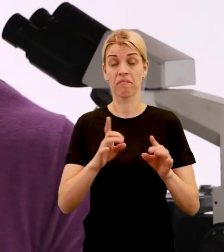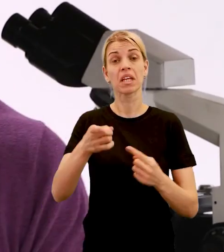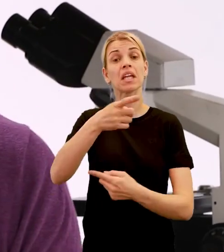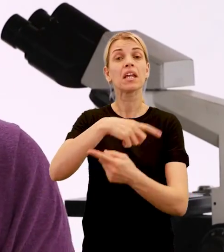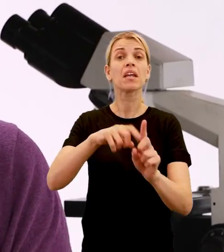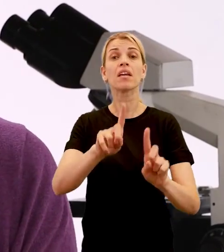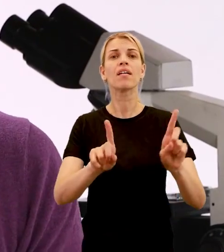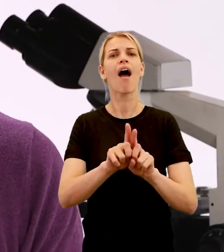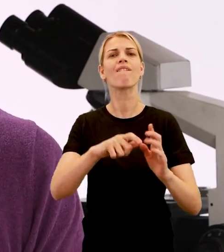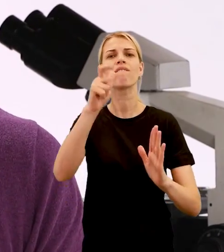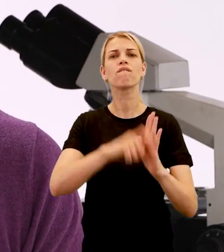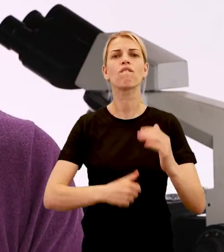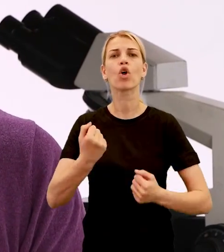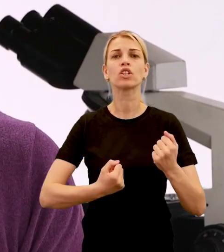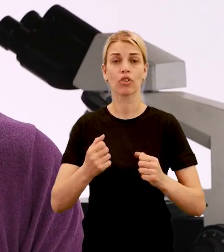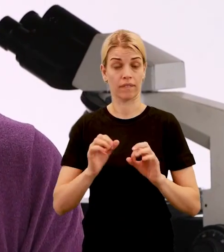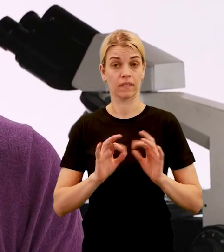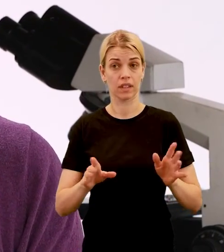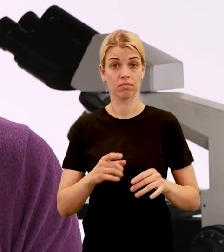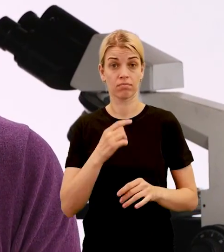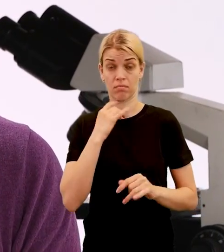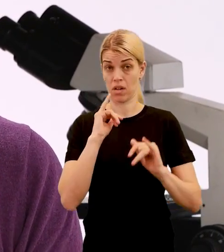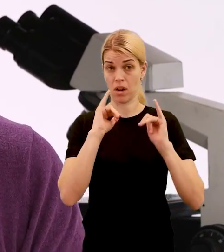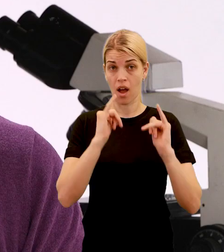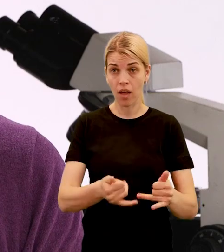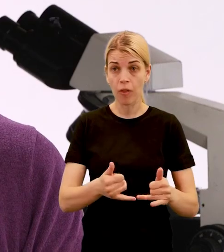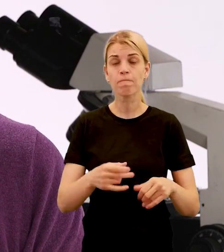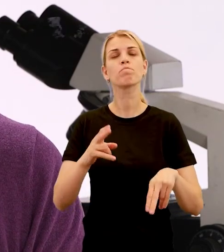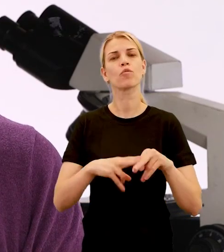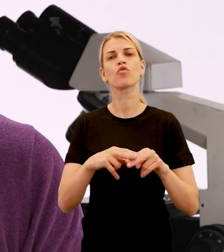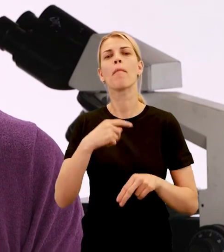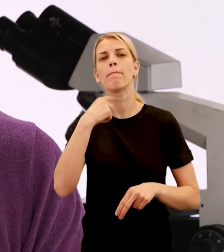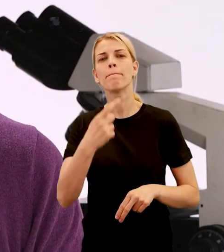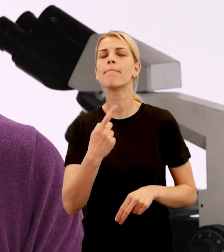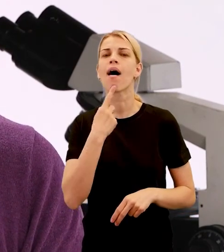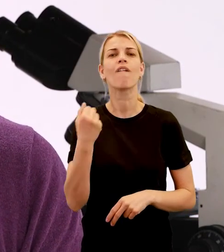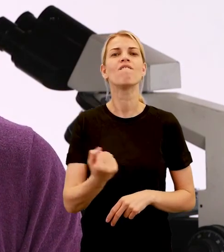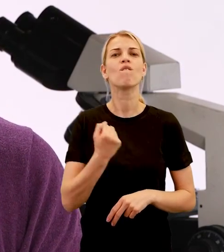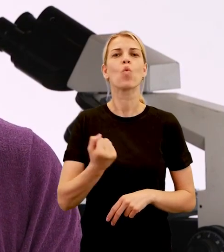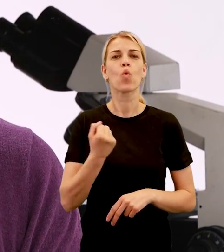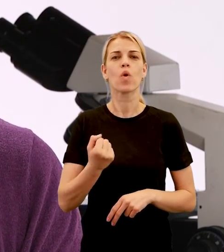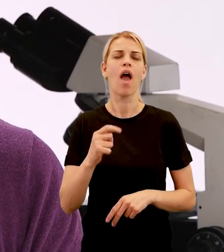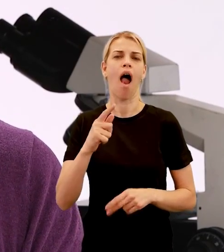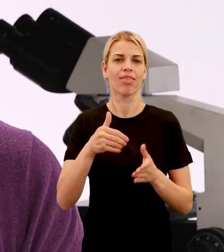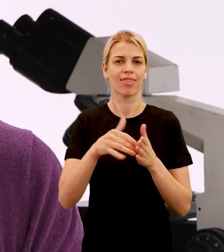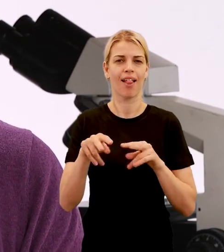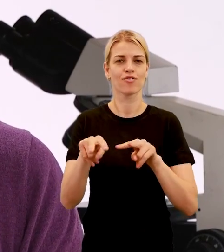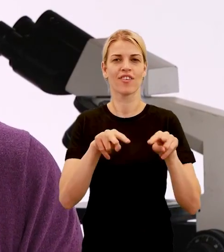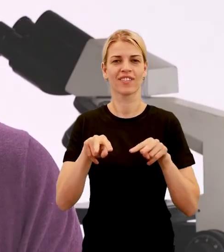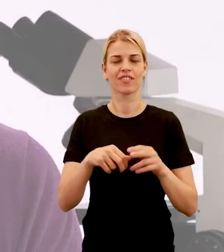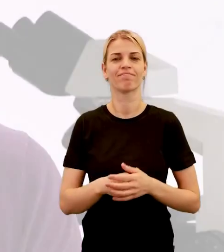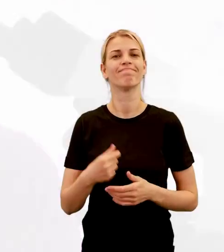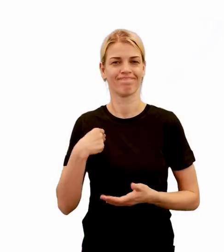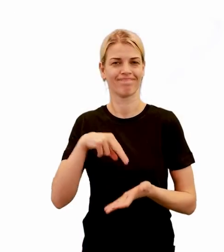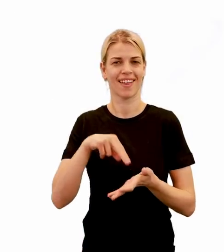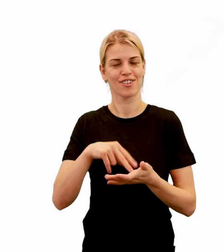Ak áno, povieme si o tom, ako to funguje už v ďalšom videu. Ja sa na vás budem opäť tešiť. Ahojte.